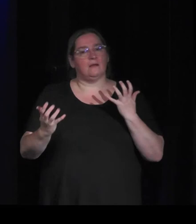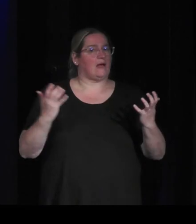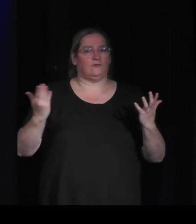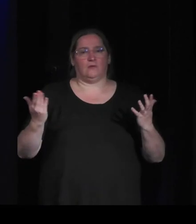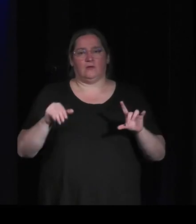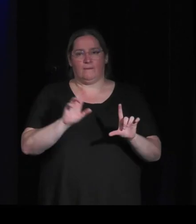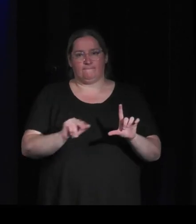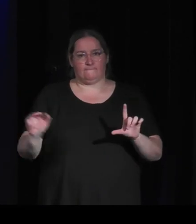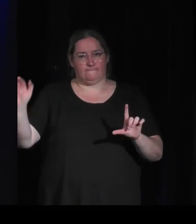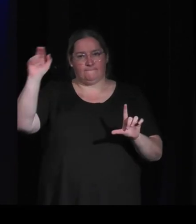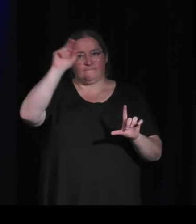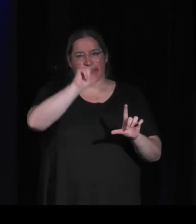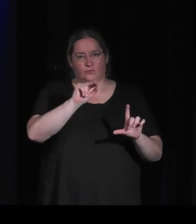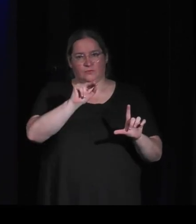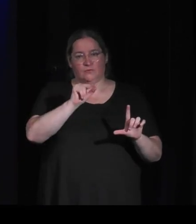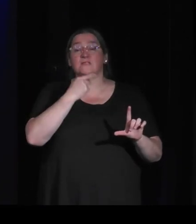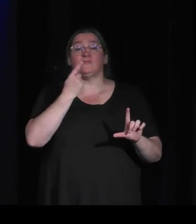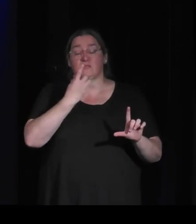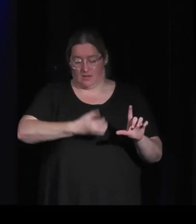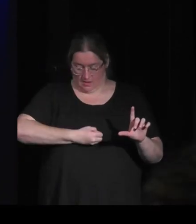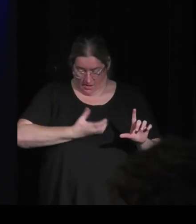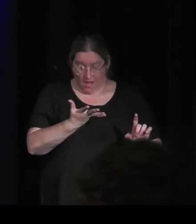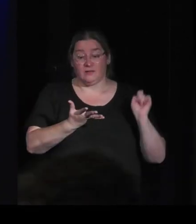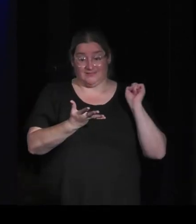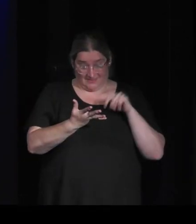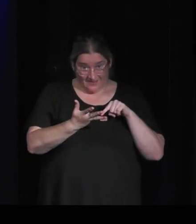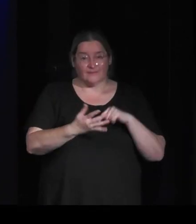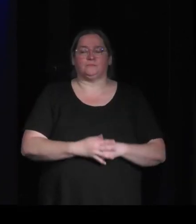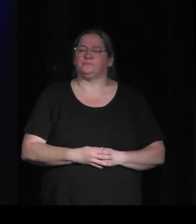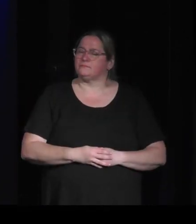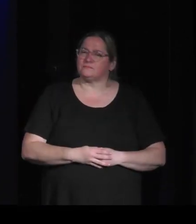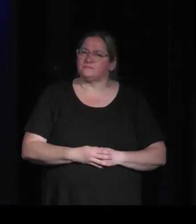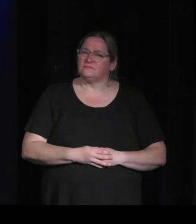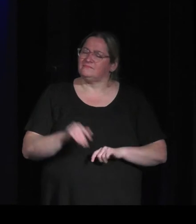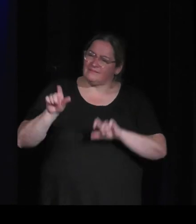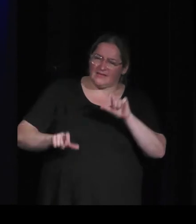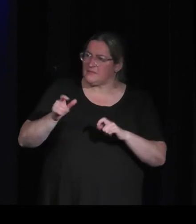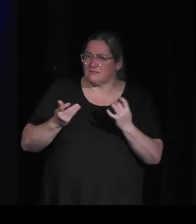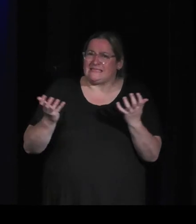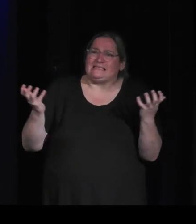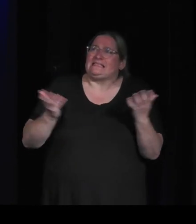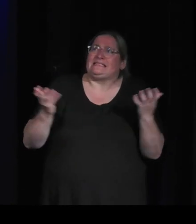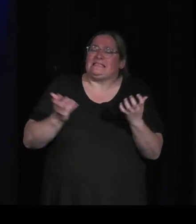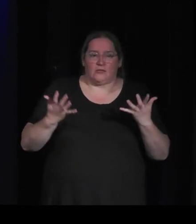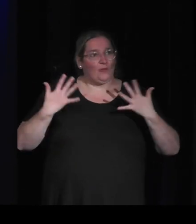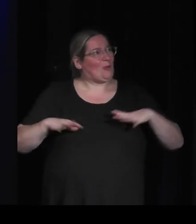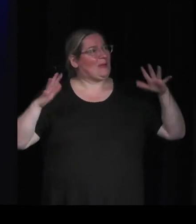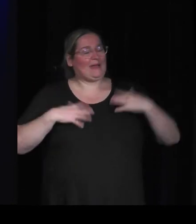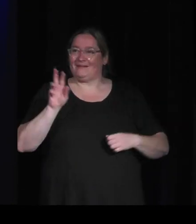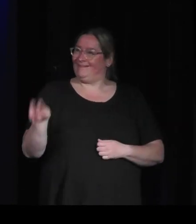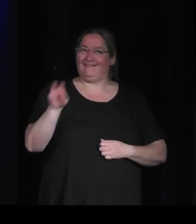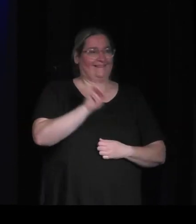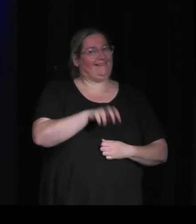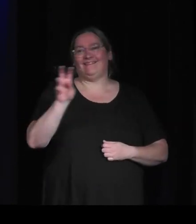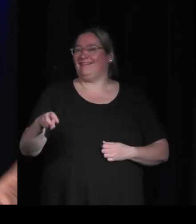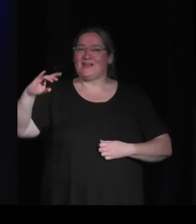donc c'est l'artiste qui est derrière mais que finalement les gens ils avaient envie de se promener en Dordogne dans votre jeu